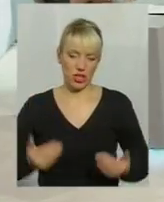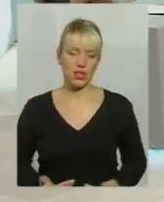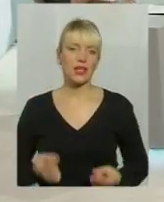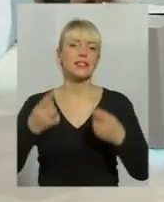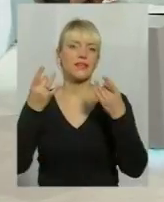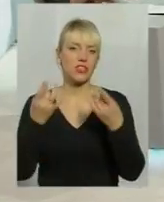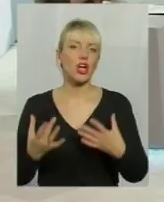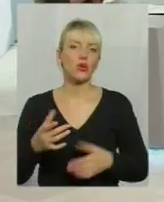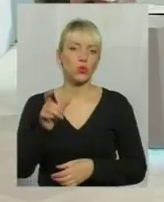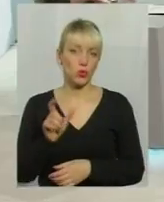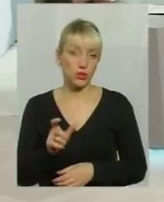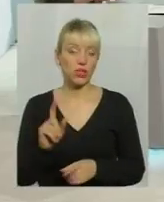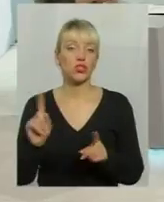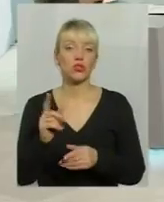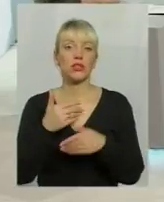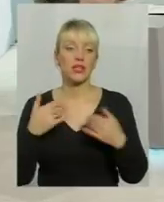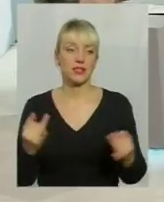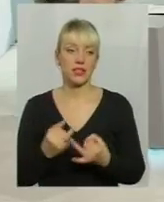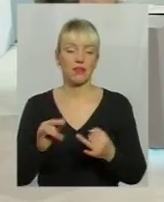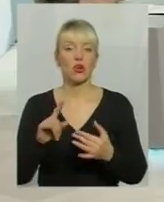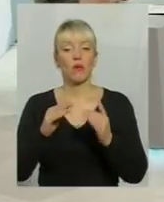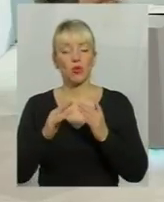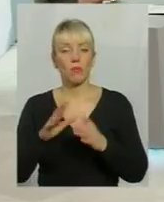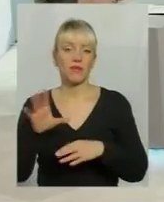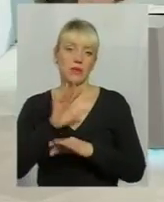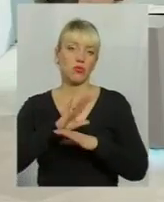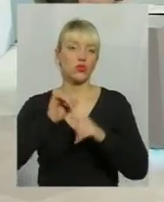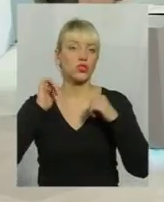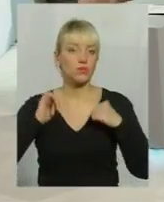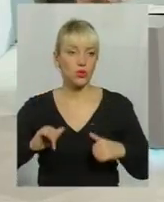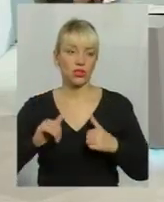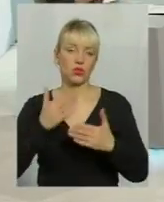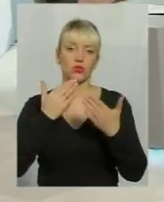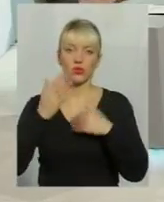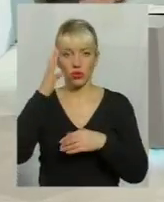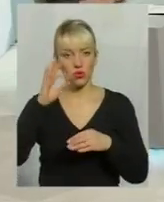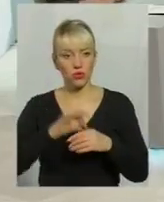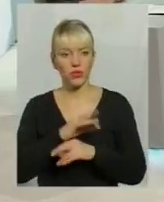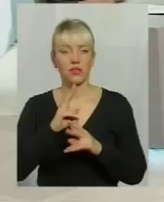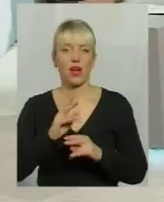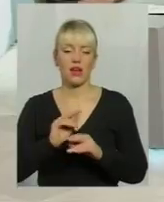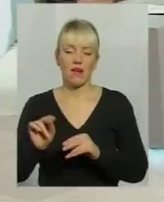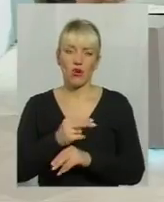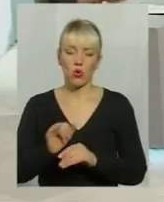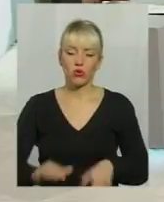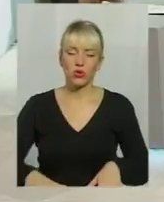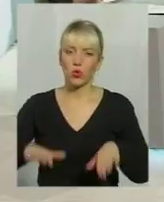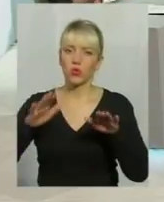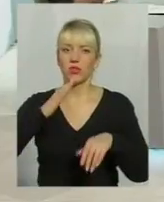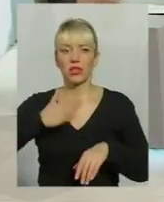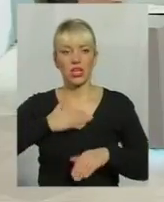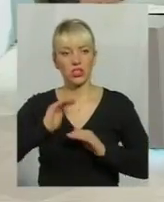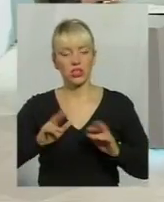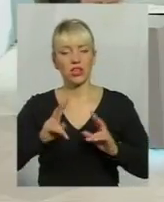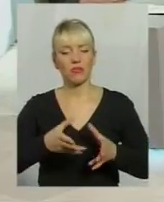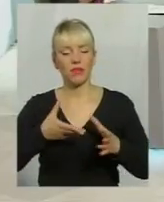цікавить, в першу чергу, що? Щоб вдома було все спокійно, стосунки з чоловіком, як виховуються, ростуть наші діти, як на них впливає